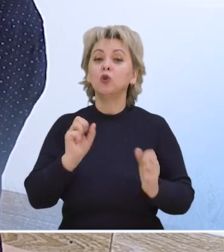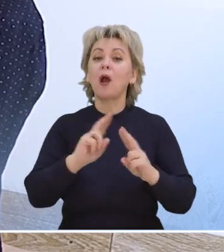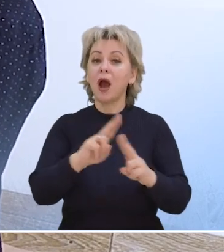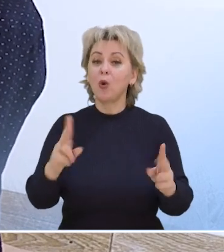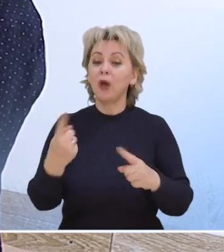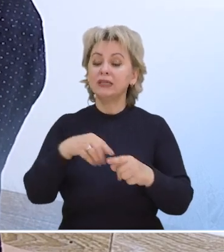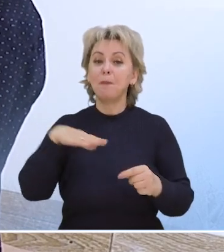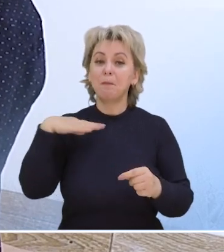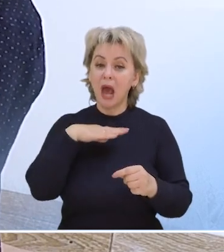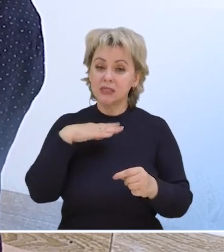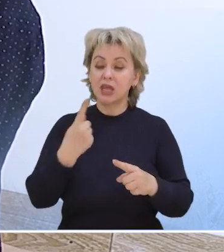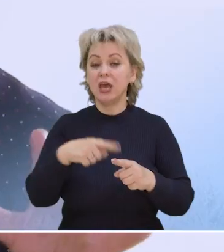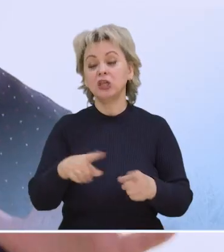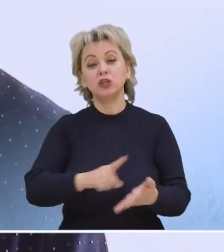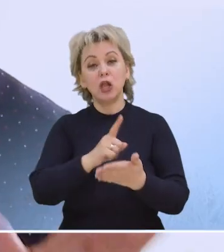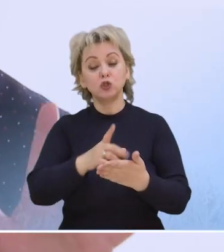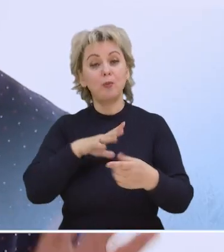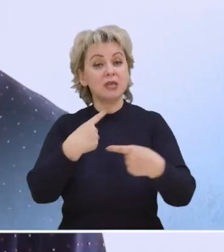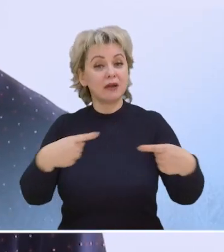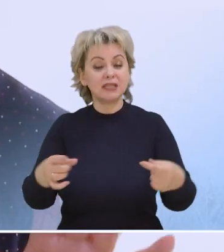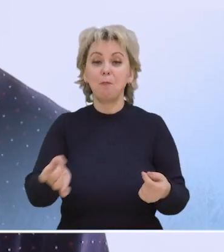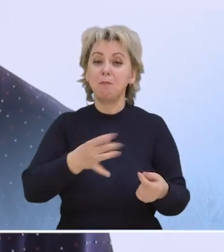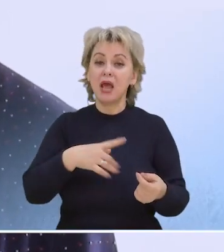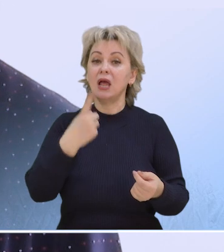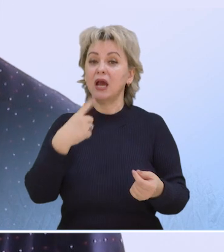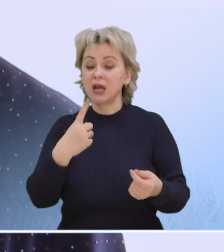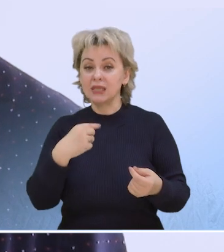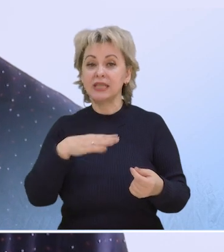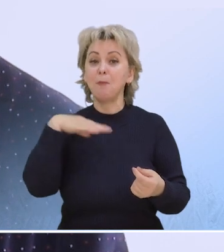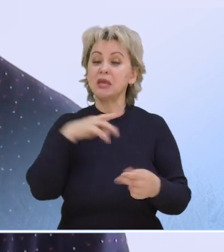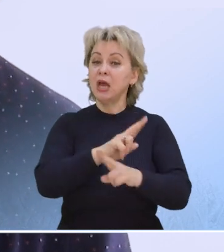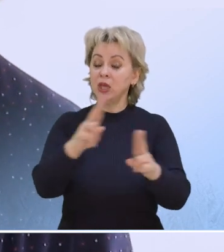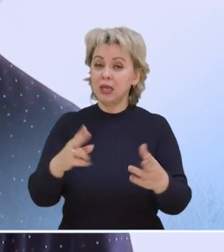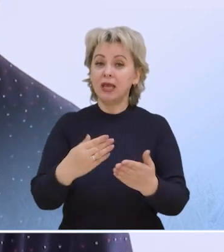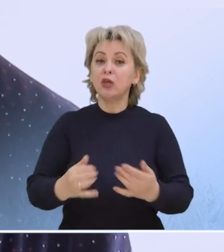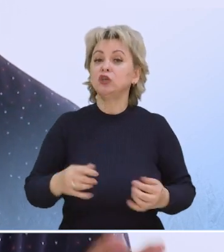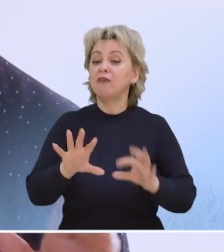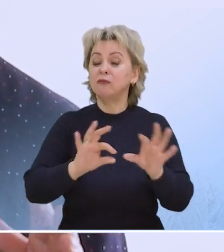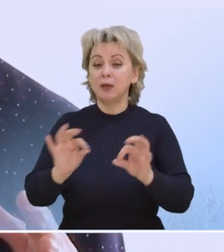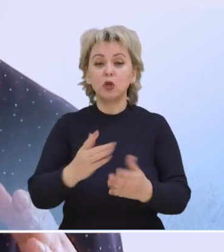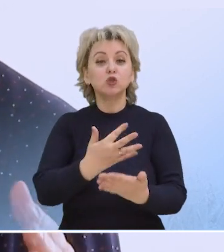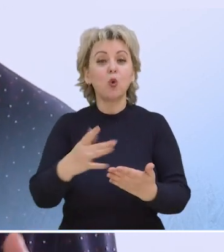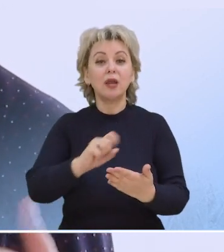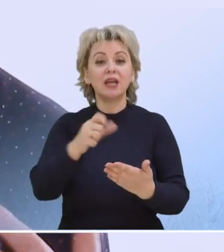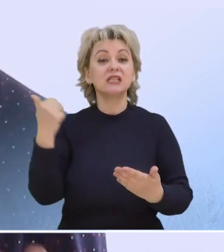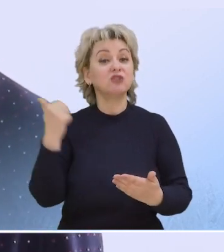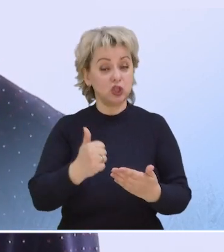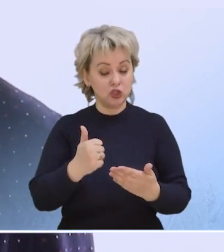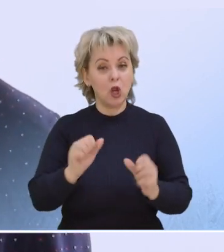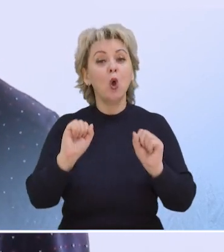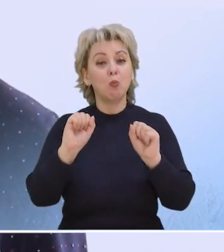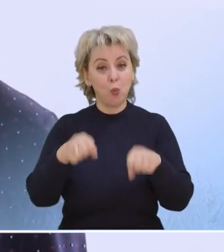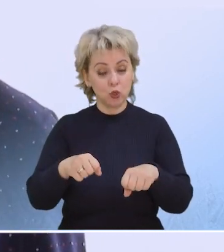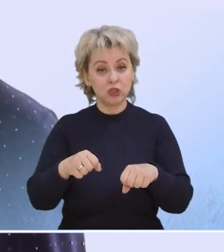то какое это мясо? Это должно быть разнообразное белое, красное мясо или какие-то предпочтения? И сколько раз в